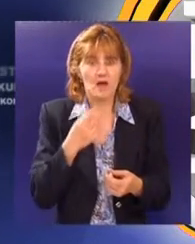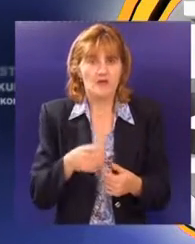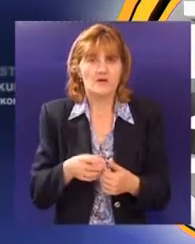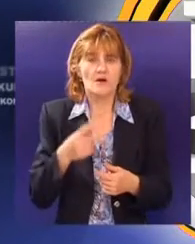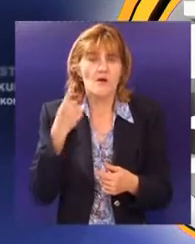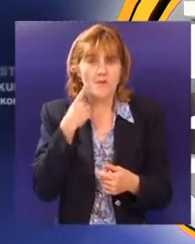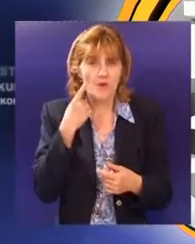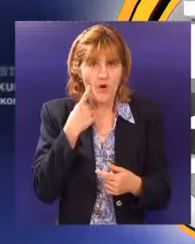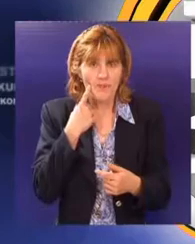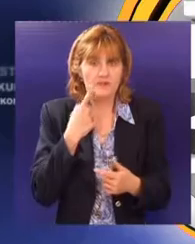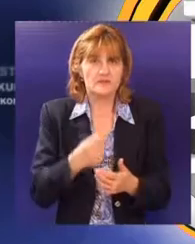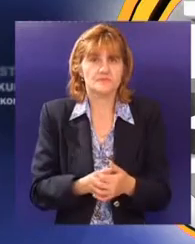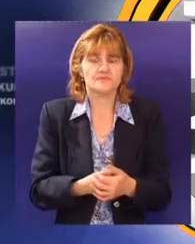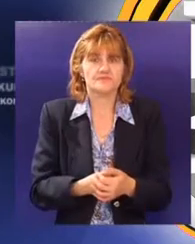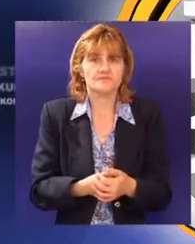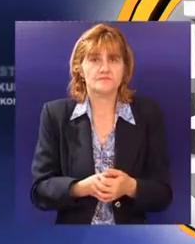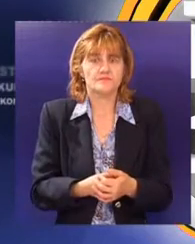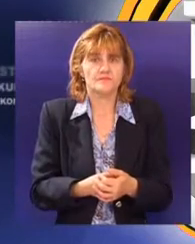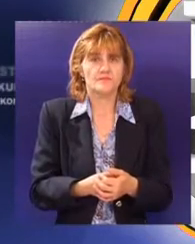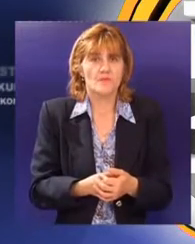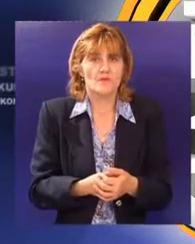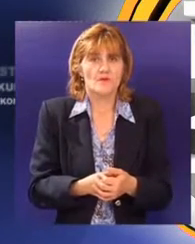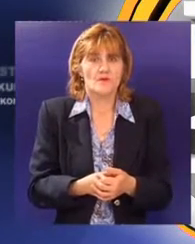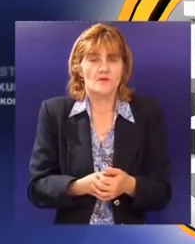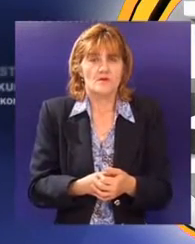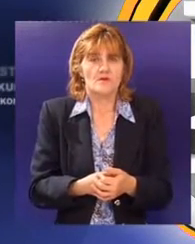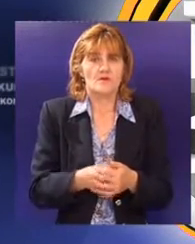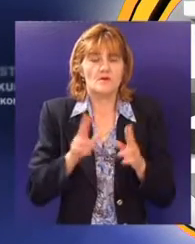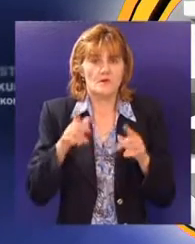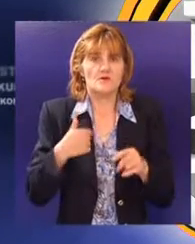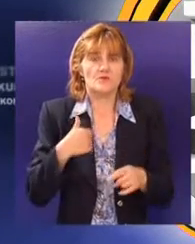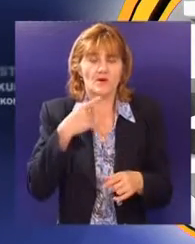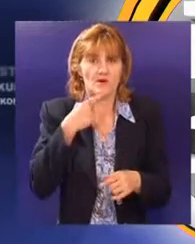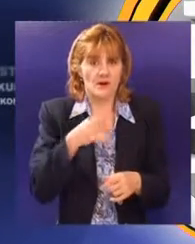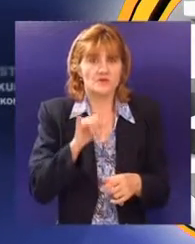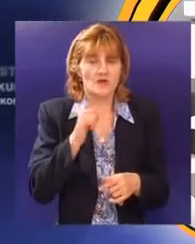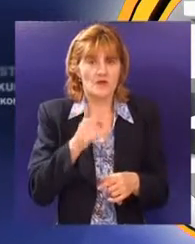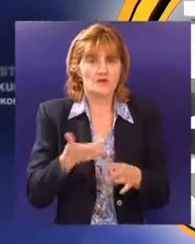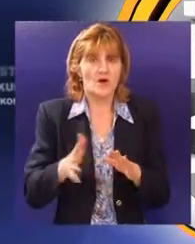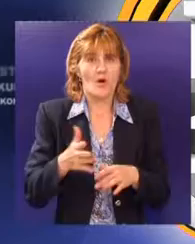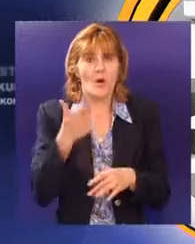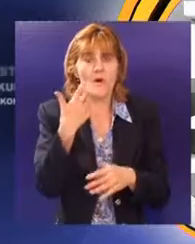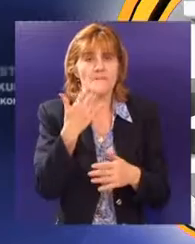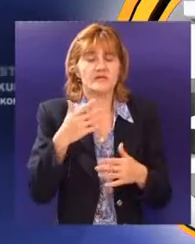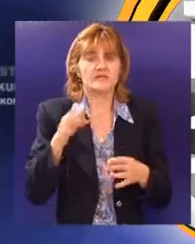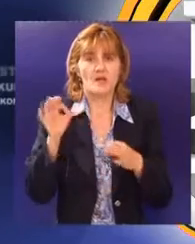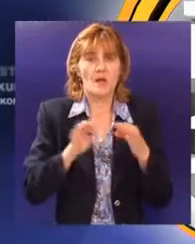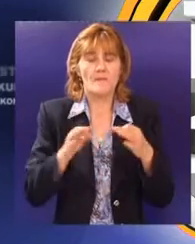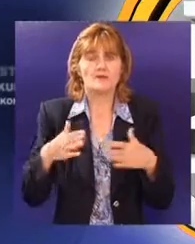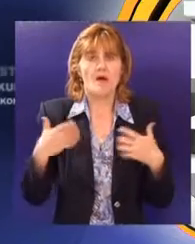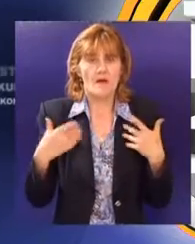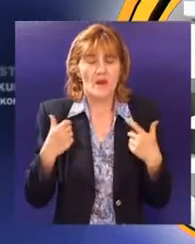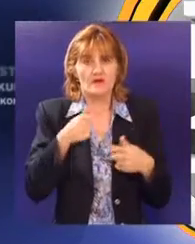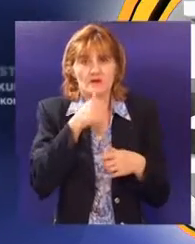isprobaju da imaju to znanje i to možemo tvrdati da je nekde oko 50% naših mladih